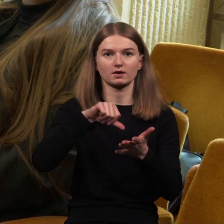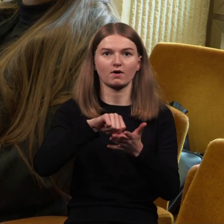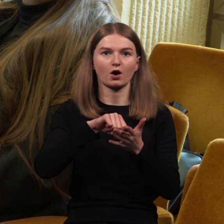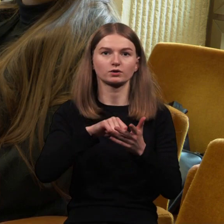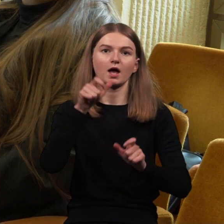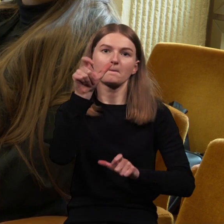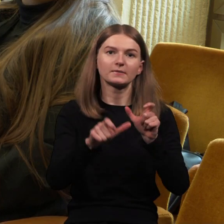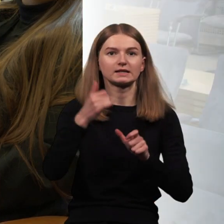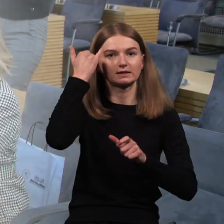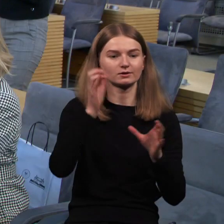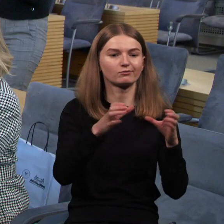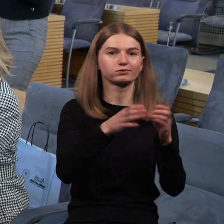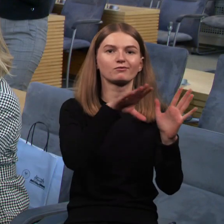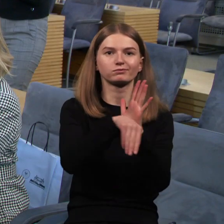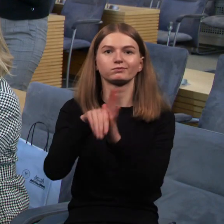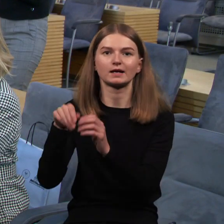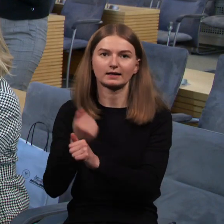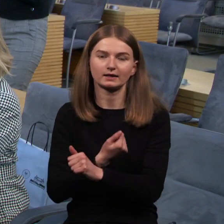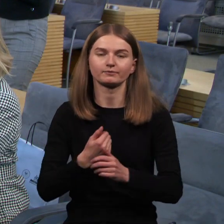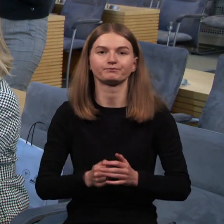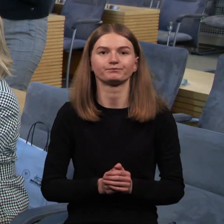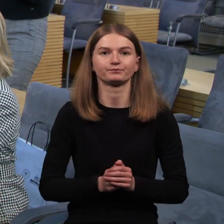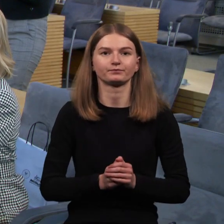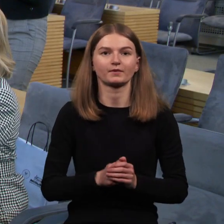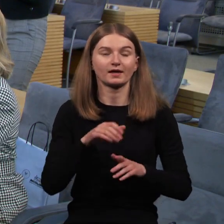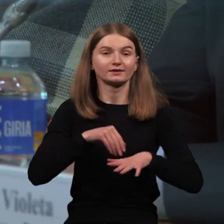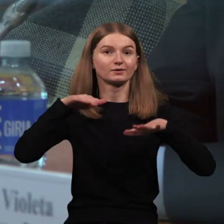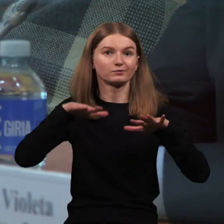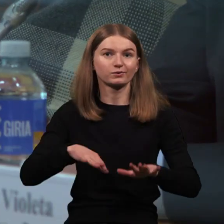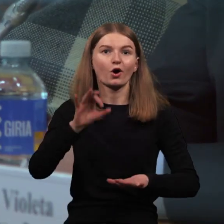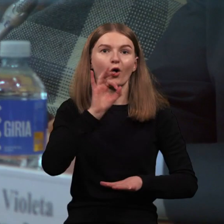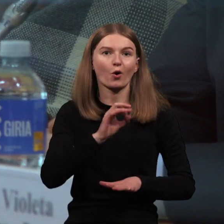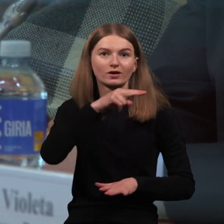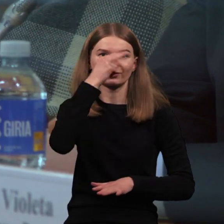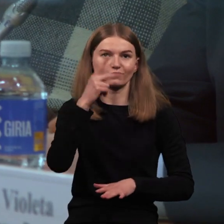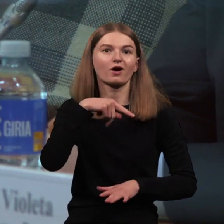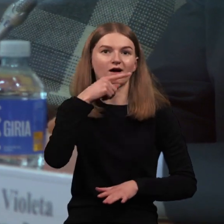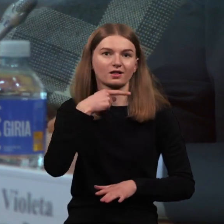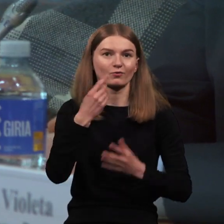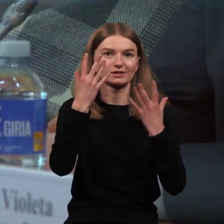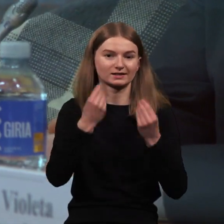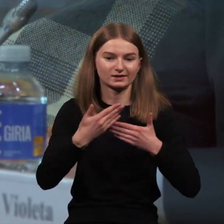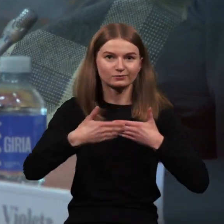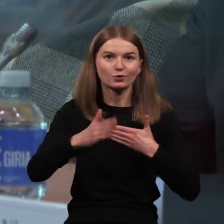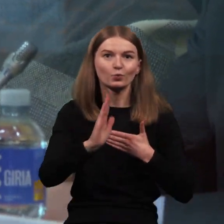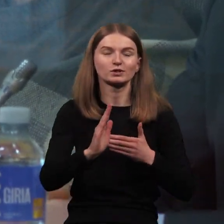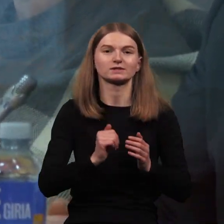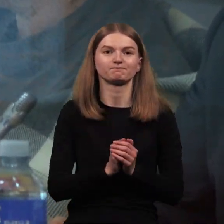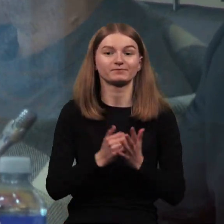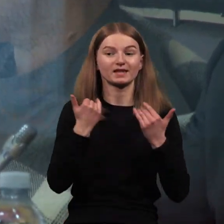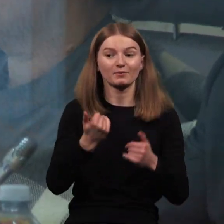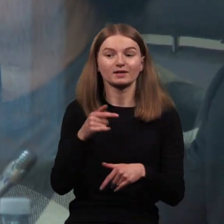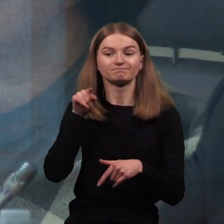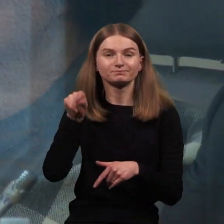pilietinės iniciatyvas. Seime apie vasarį vykstančias Lietuvių kalbos dienas šiemet visų akys krypsta į